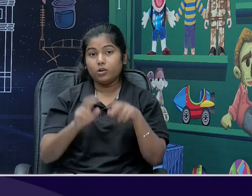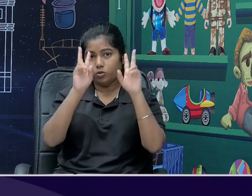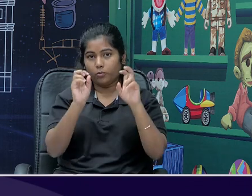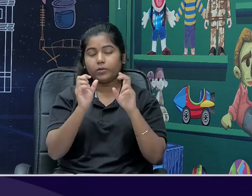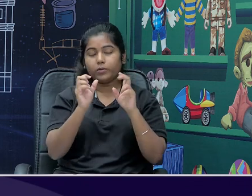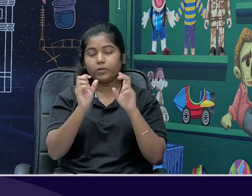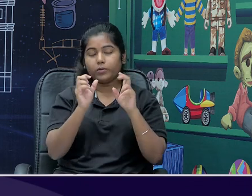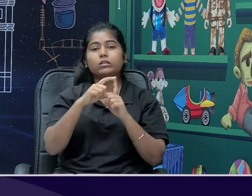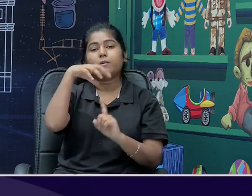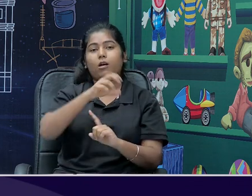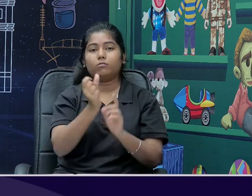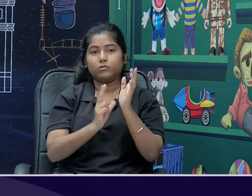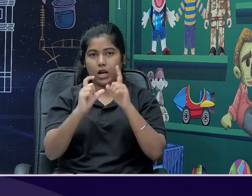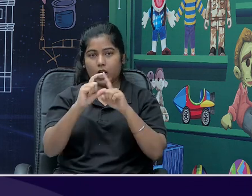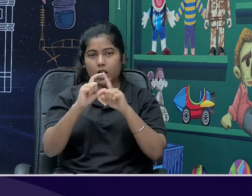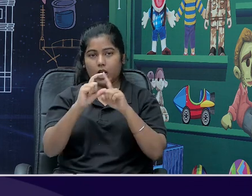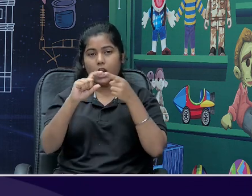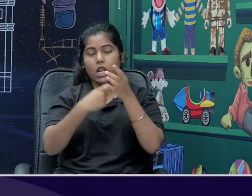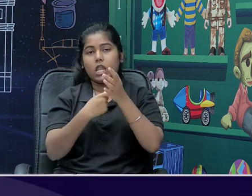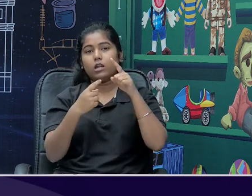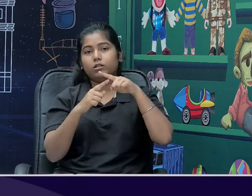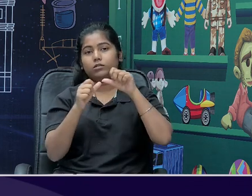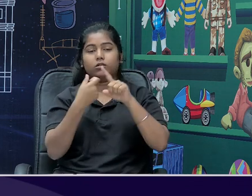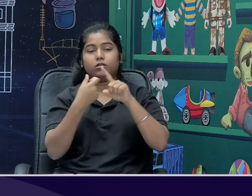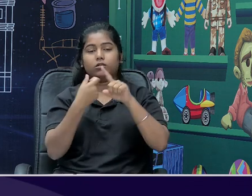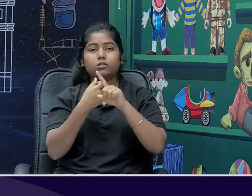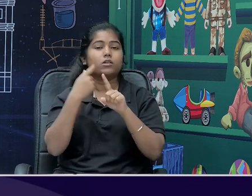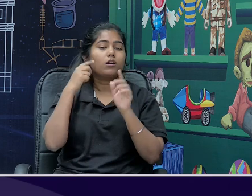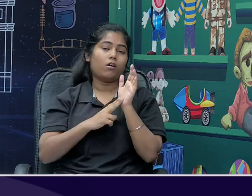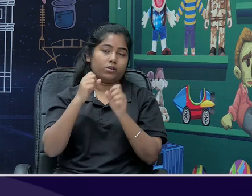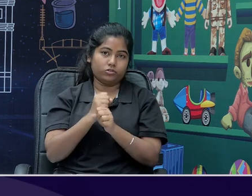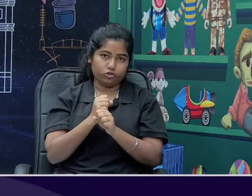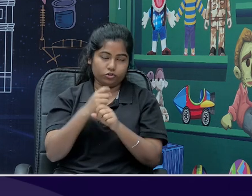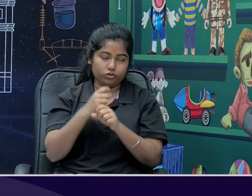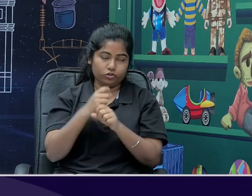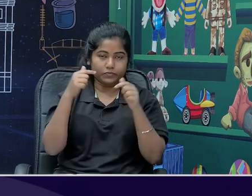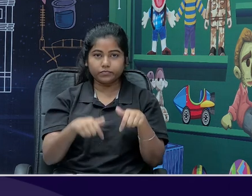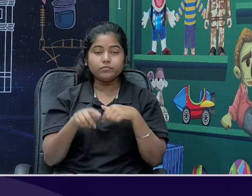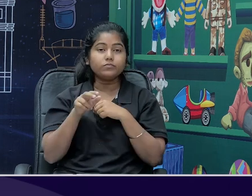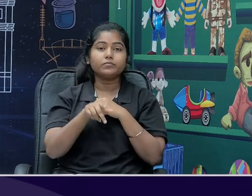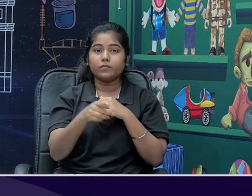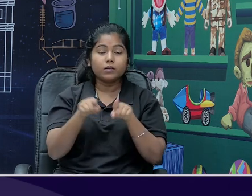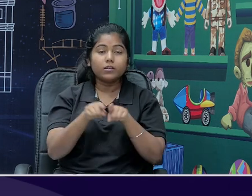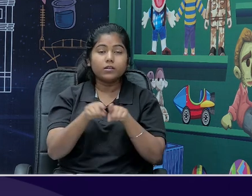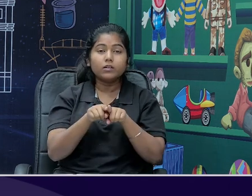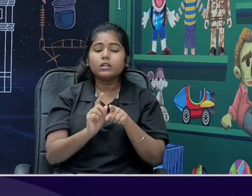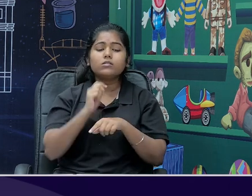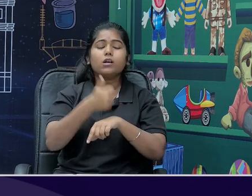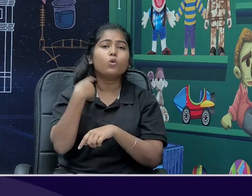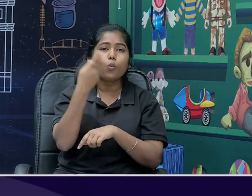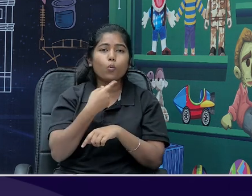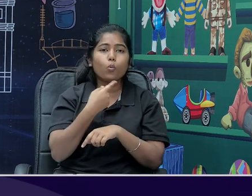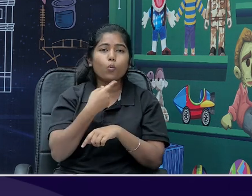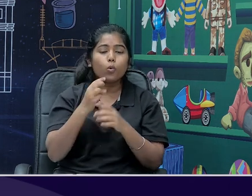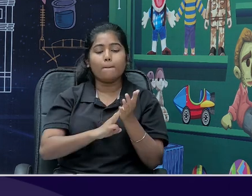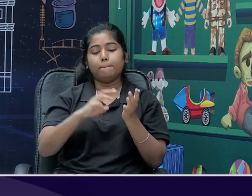the concept is that these enterprises are established as departments of the ministry. तो